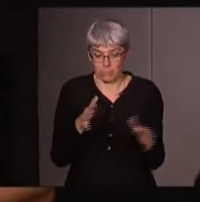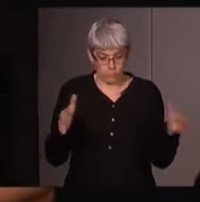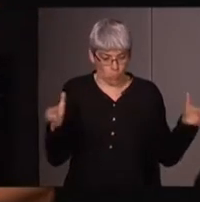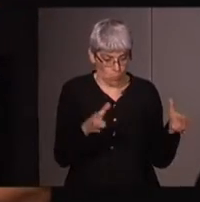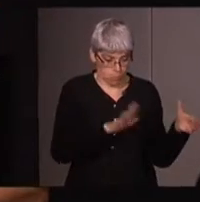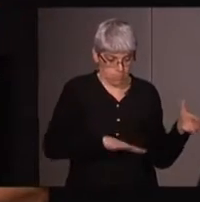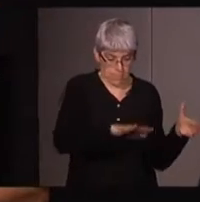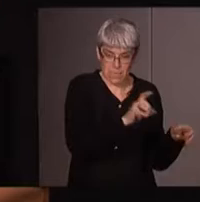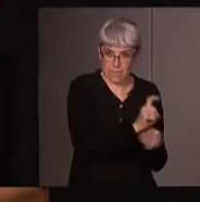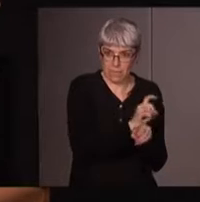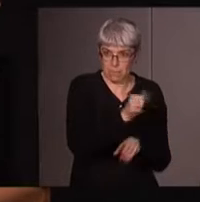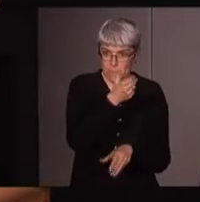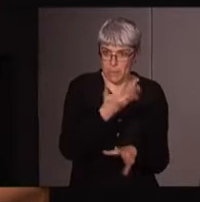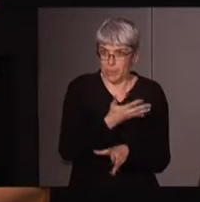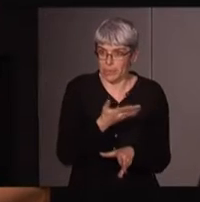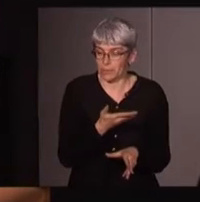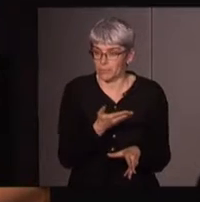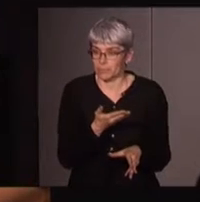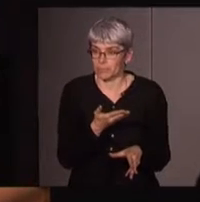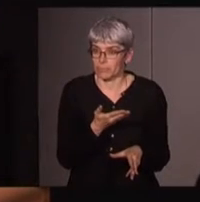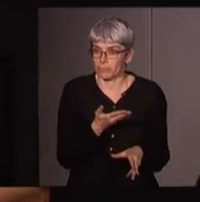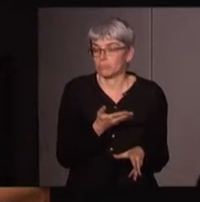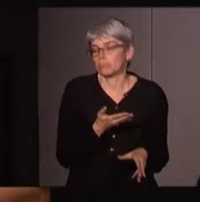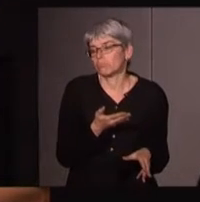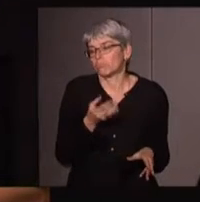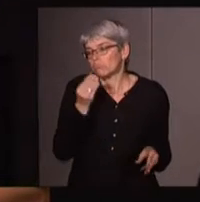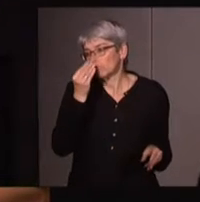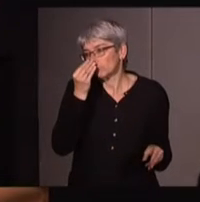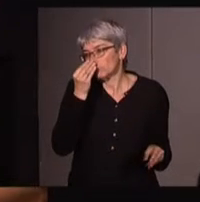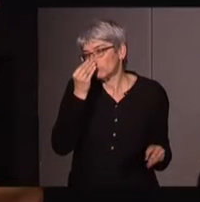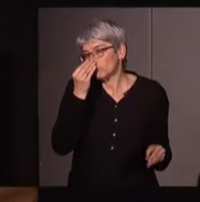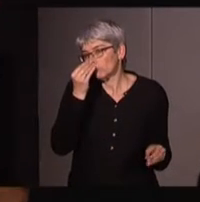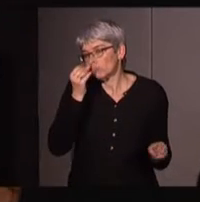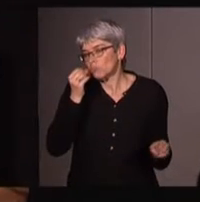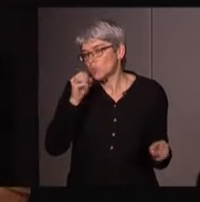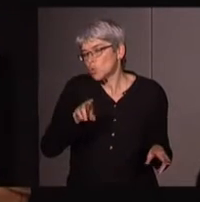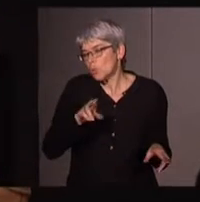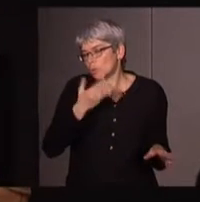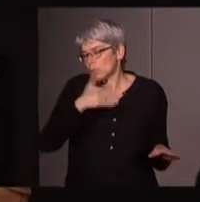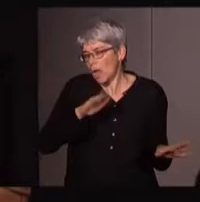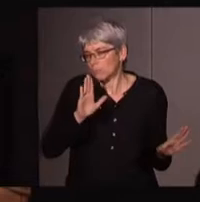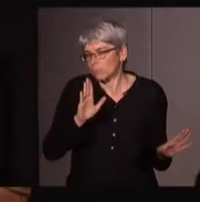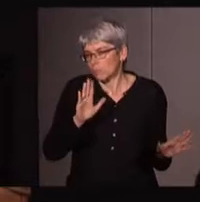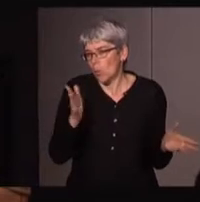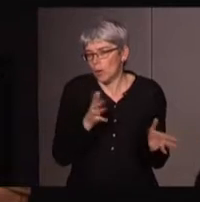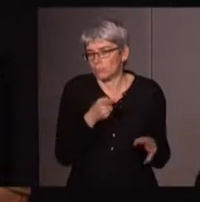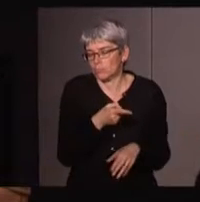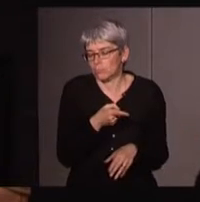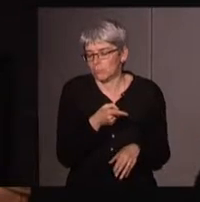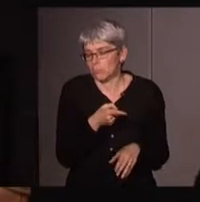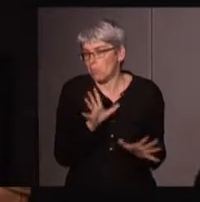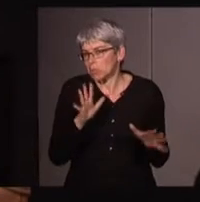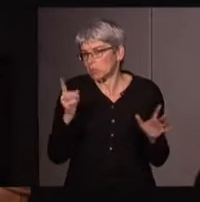-féministes néopayennes, vous vous en doutez très certainement, voire vous le partagez, ce serait que